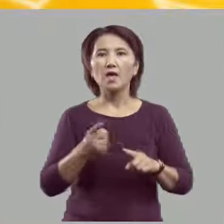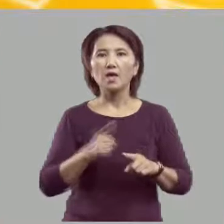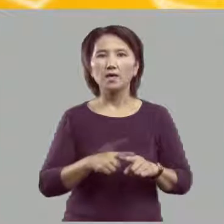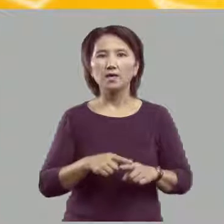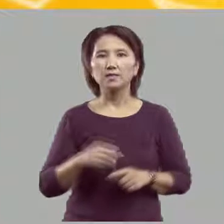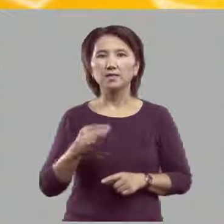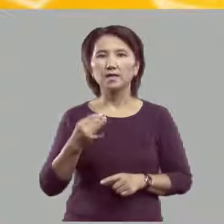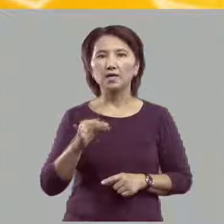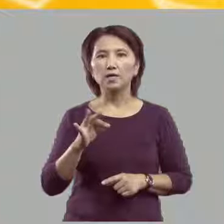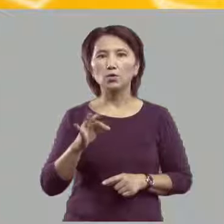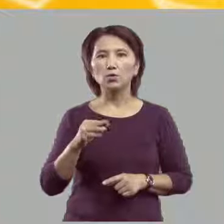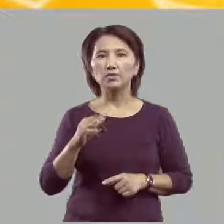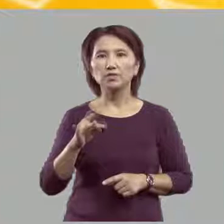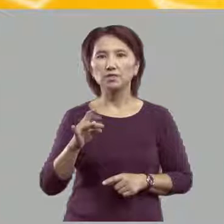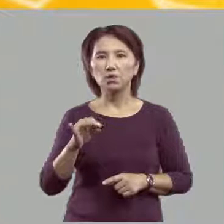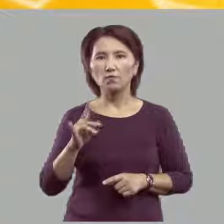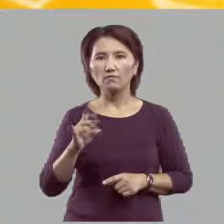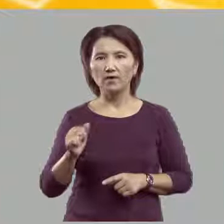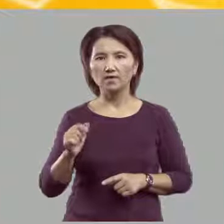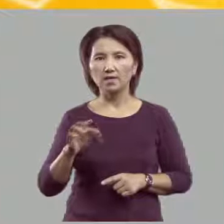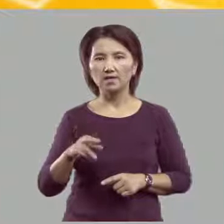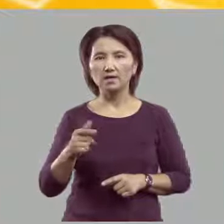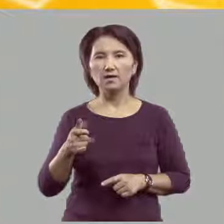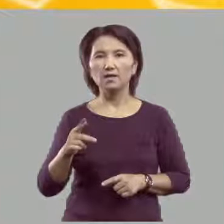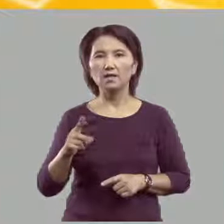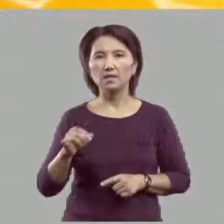ютированное гласное,